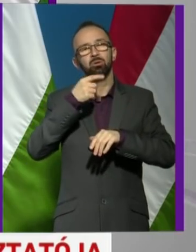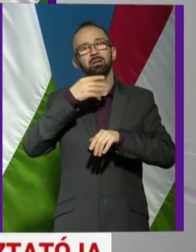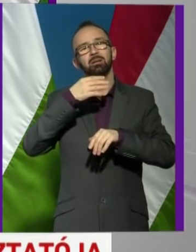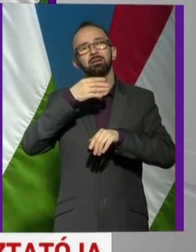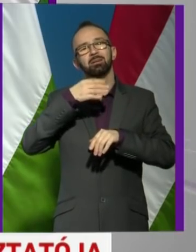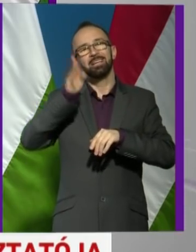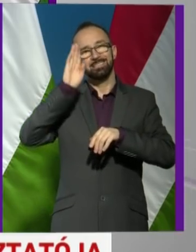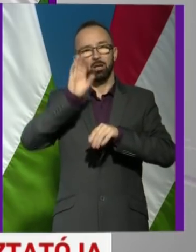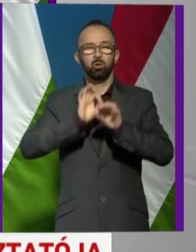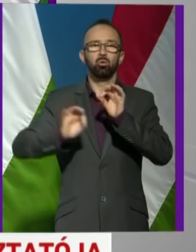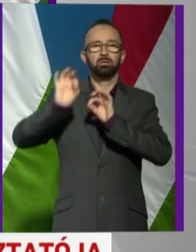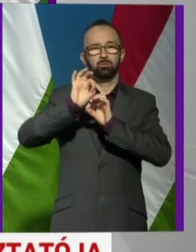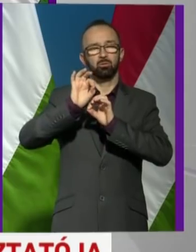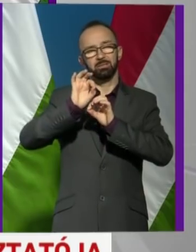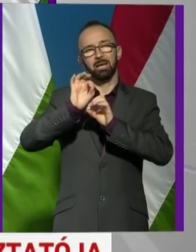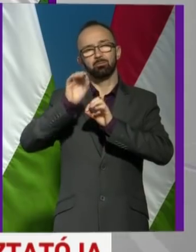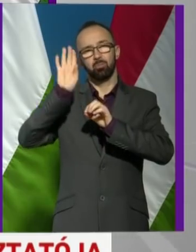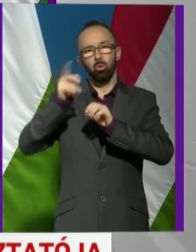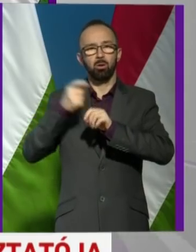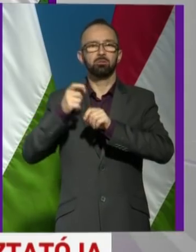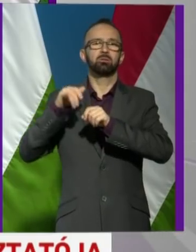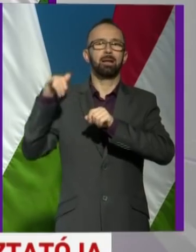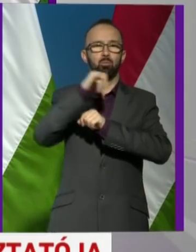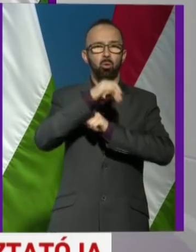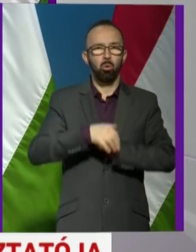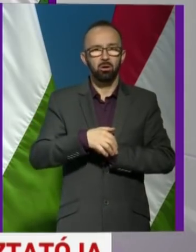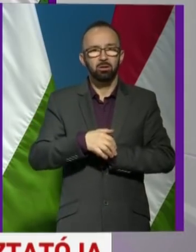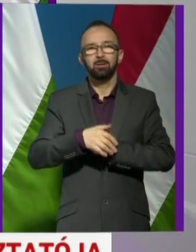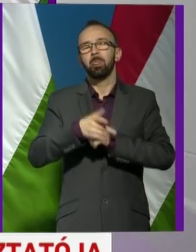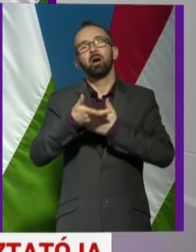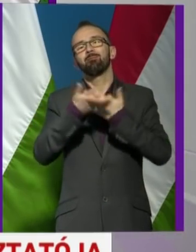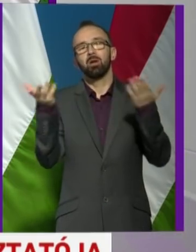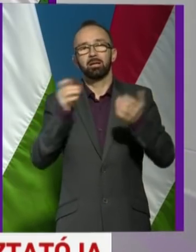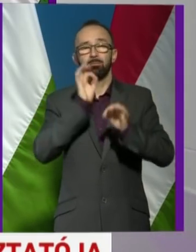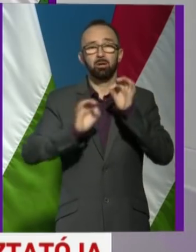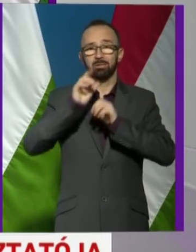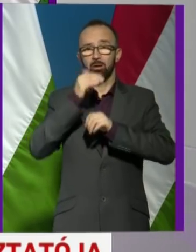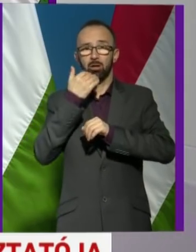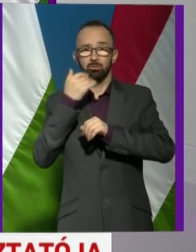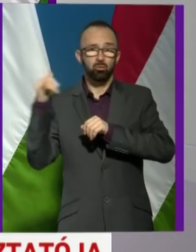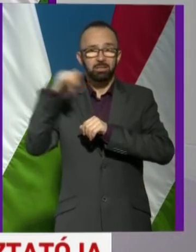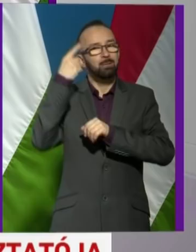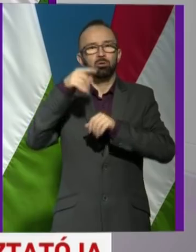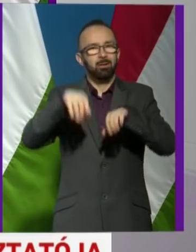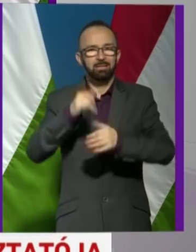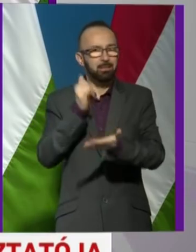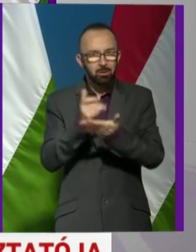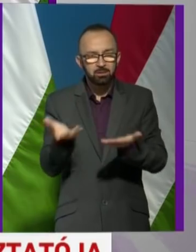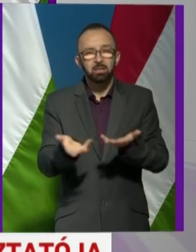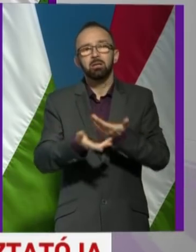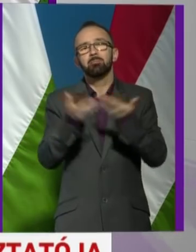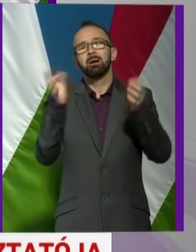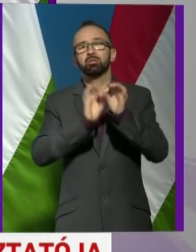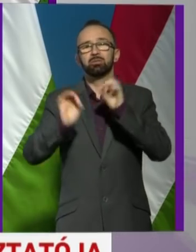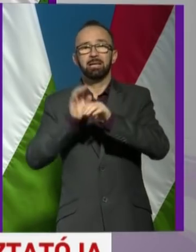-Olaszországból érkező repülőjáratokat. Természetesen ez nem azt jelenti, hogy ha valaki Magyarországra akar utazni, akkor ezt nem tudja megtenni, hiszen akár